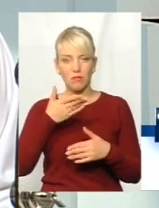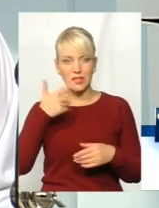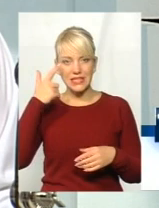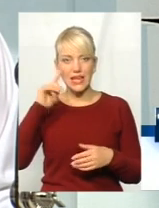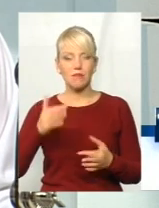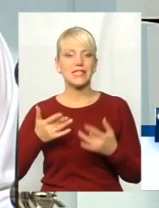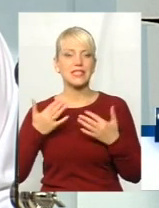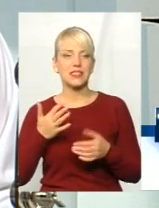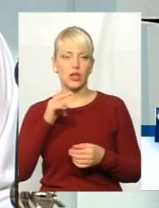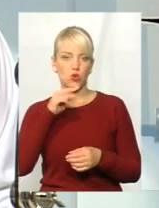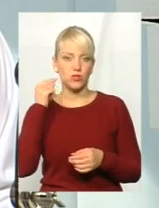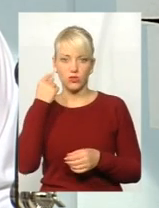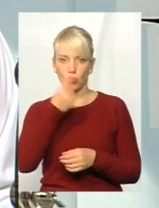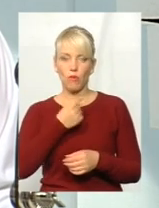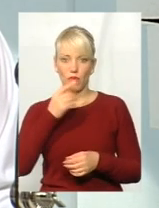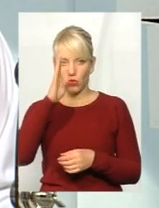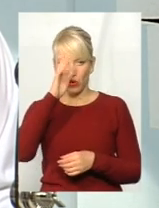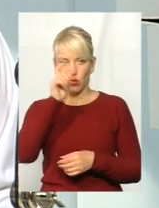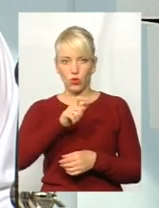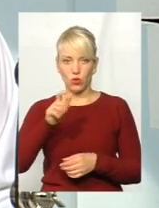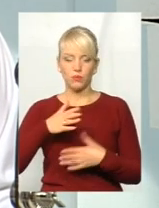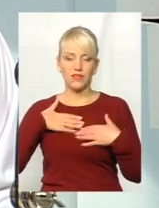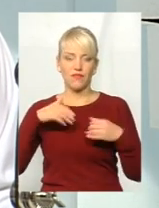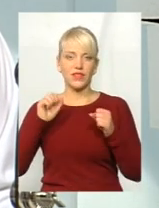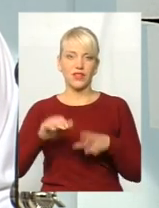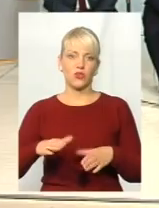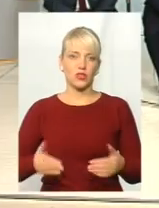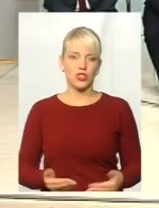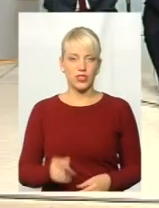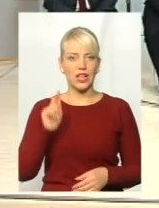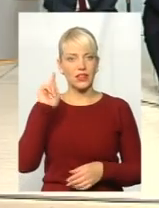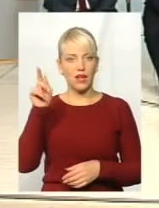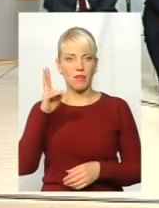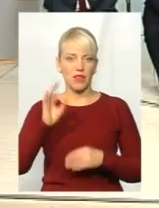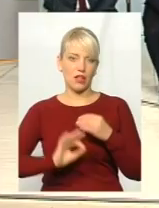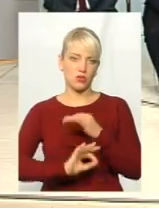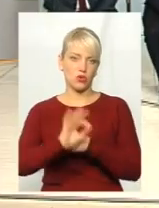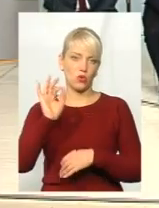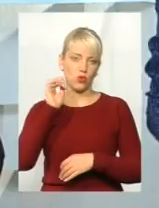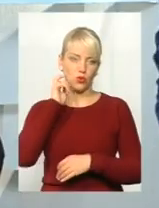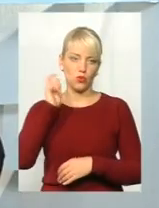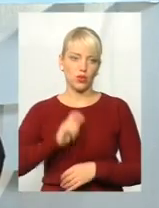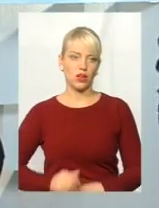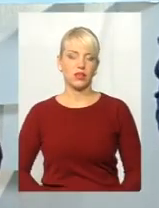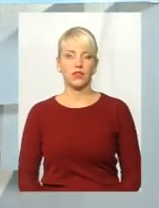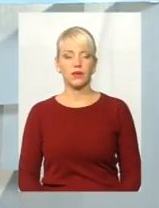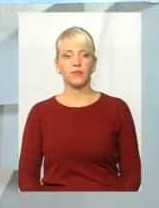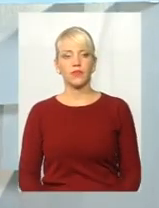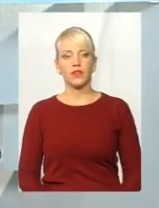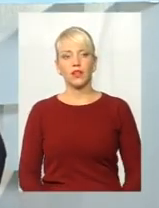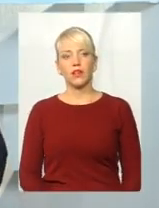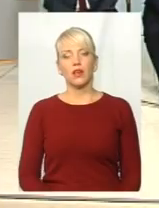російськомовних хлопців віддали і віддають життя там, на сході України. Пане Юрію, ваша фракція?